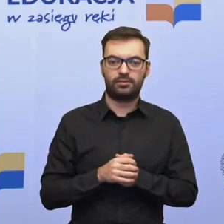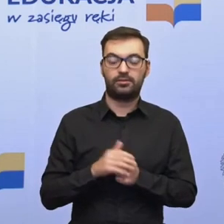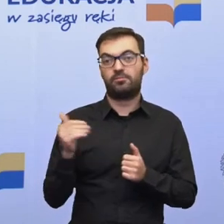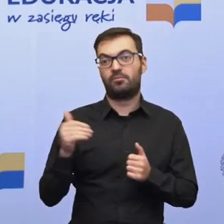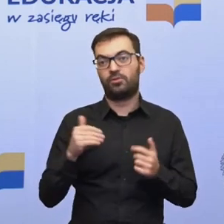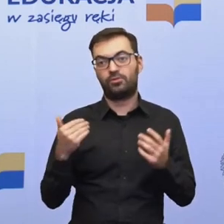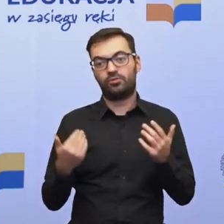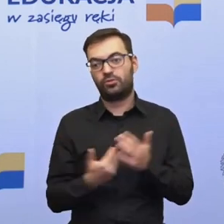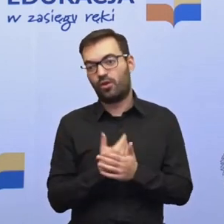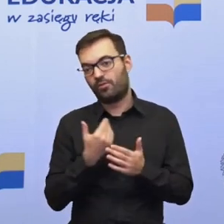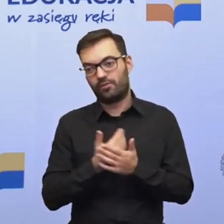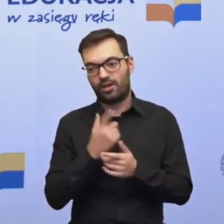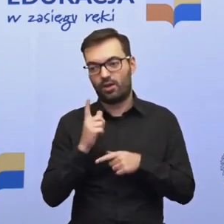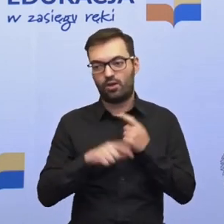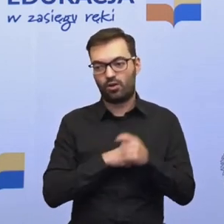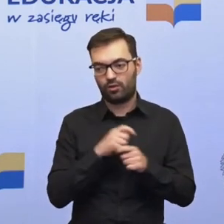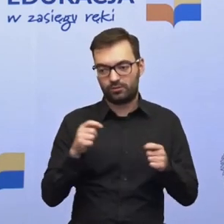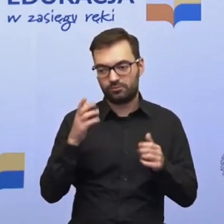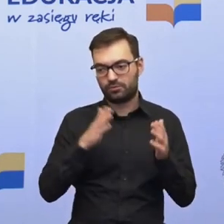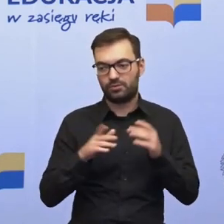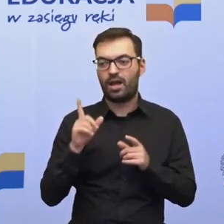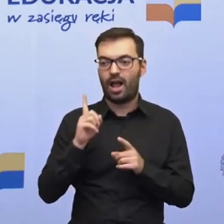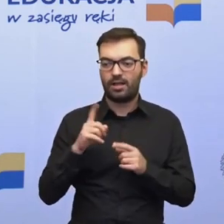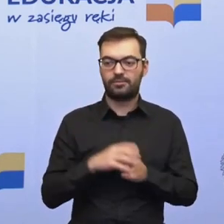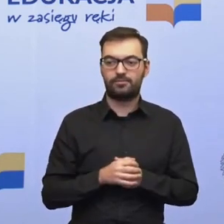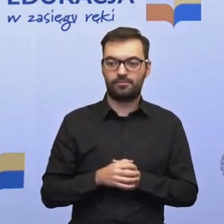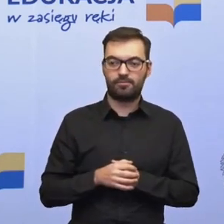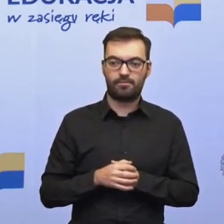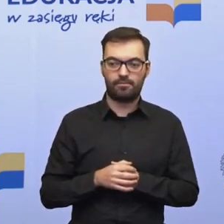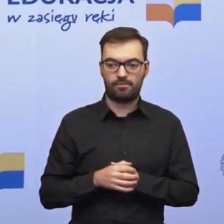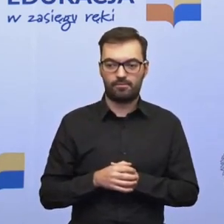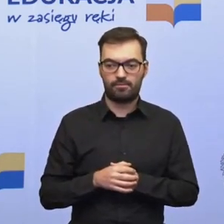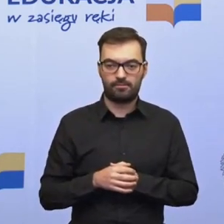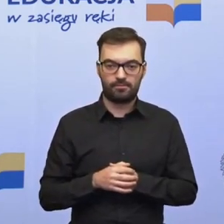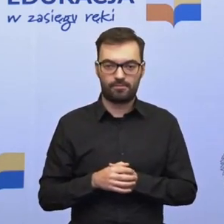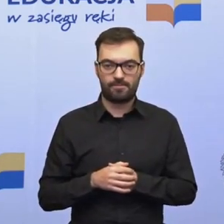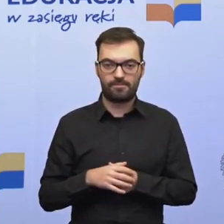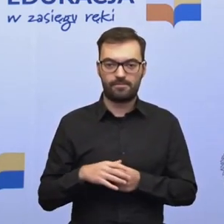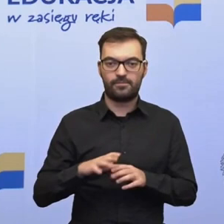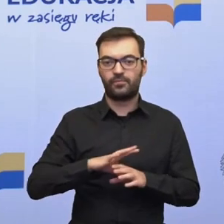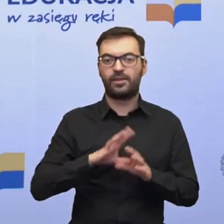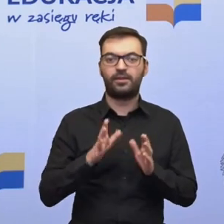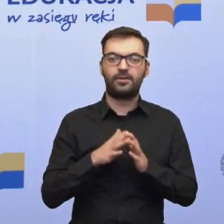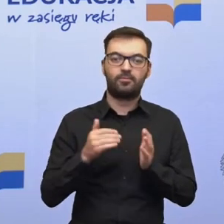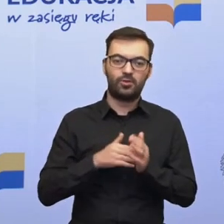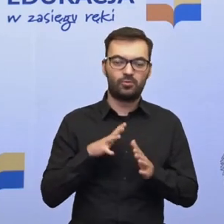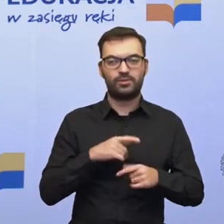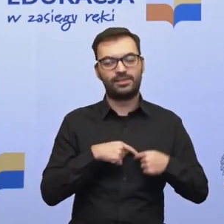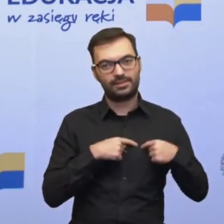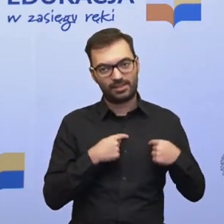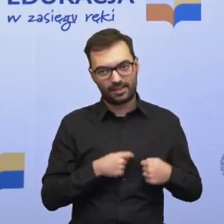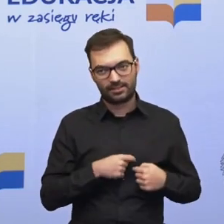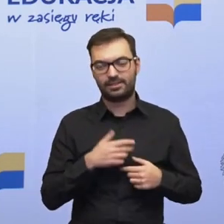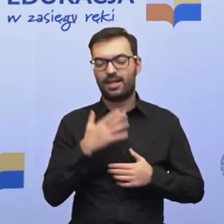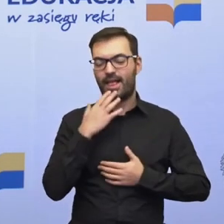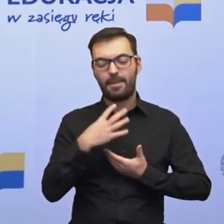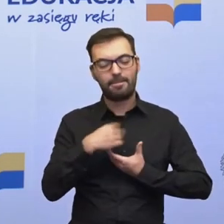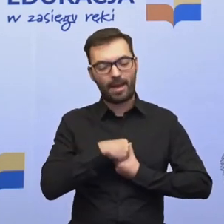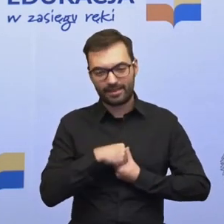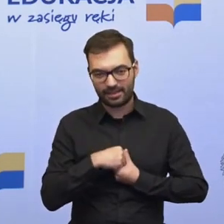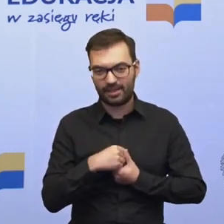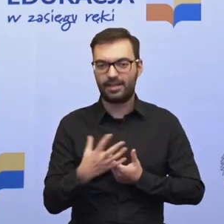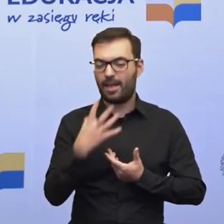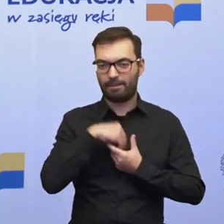nowatorskie rozwiązania, ale tak naprawdę do wszystkiego potrzebne jest serce, empatia